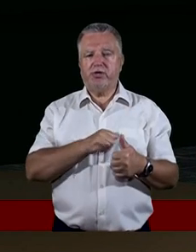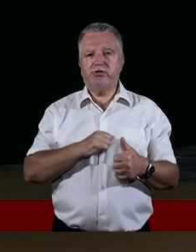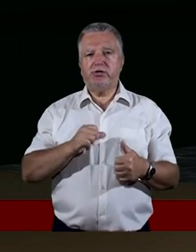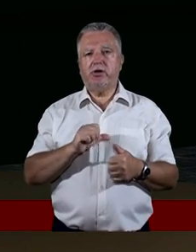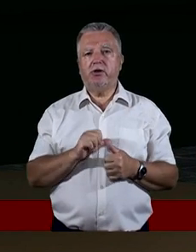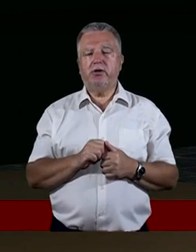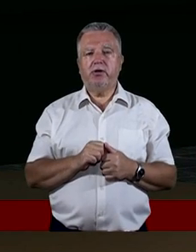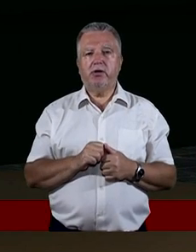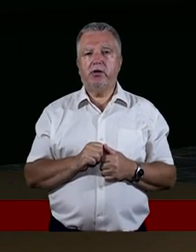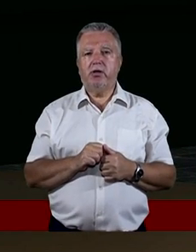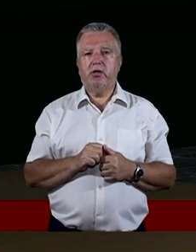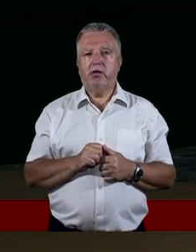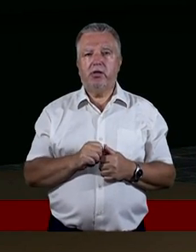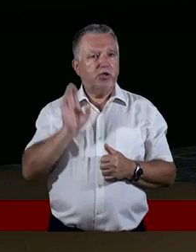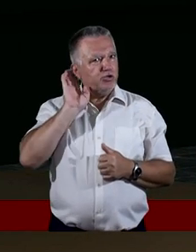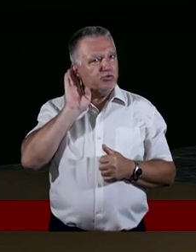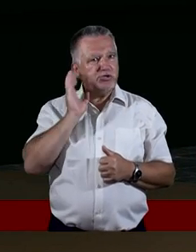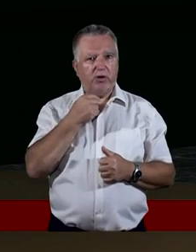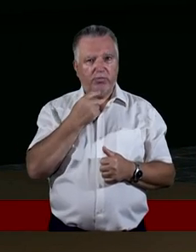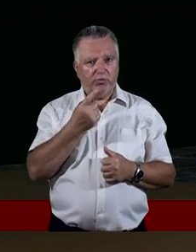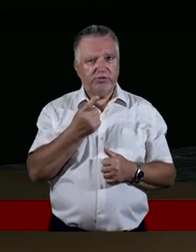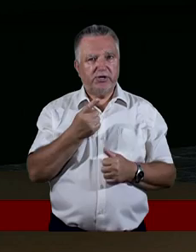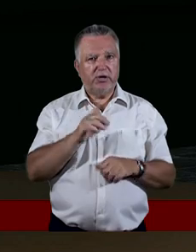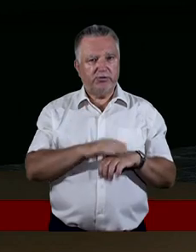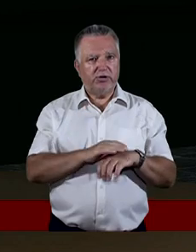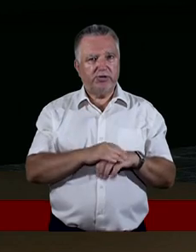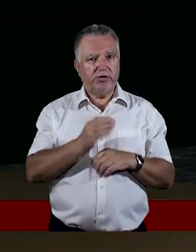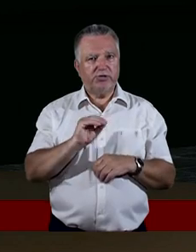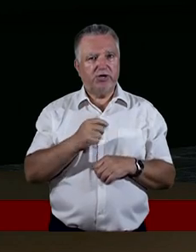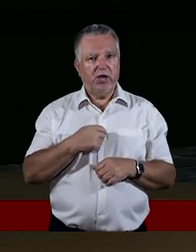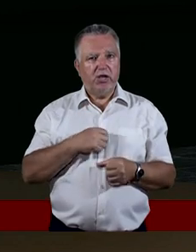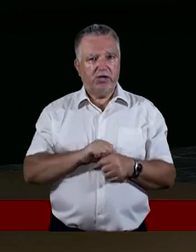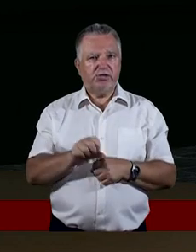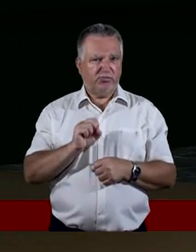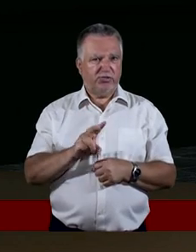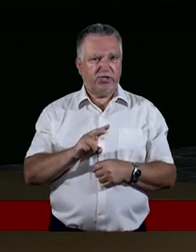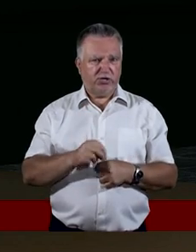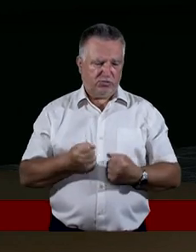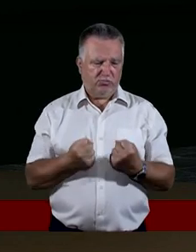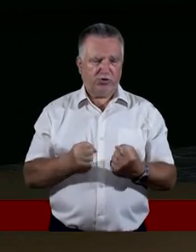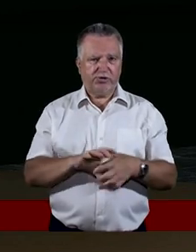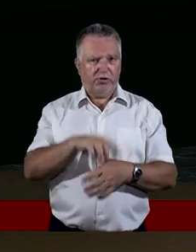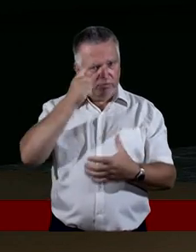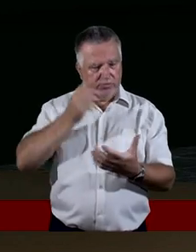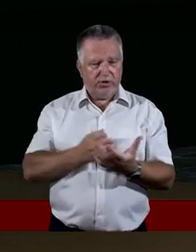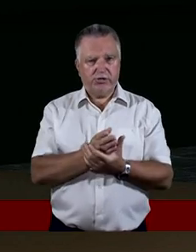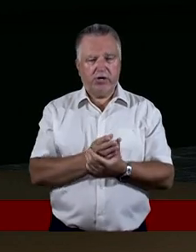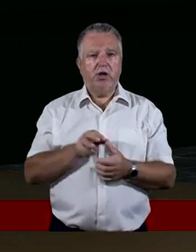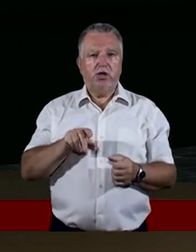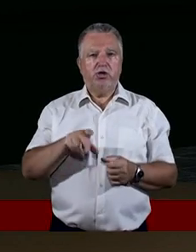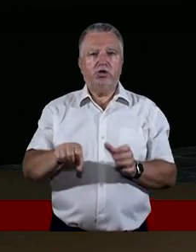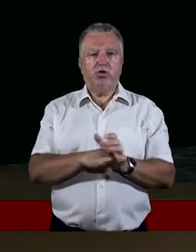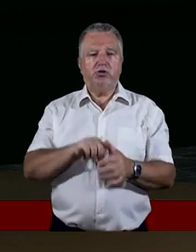słyszałam takie powiedzenie znajomego, że no ja jestem tak ugruntowany w wierze, to idę do